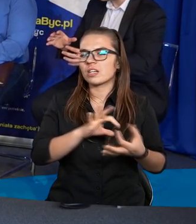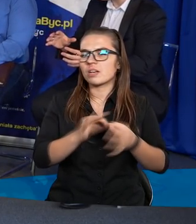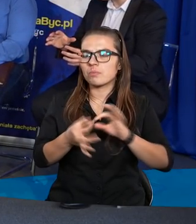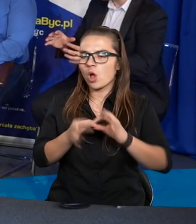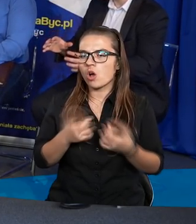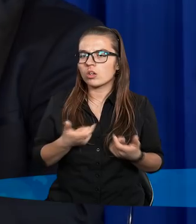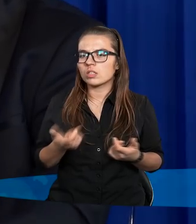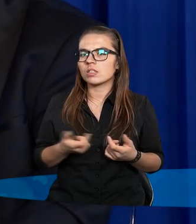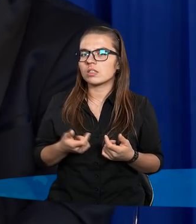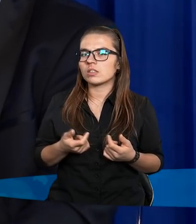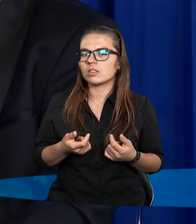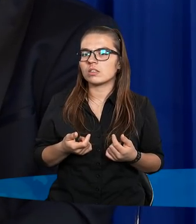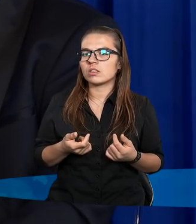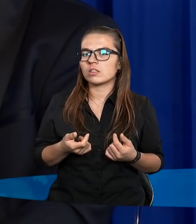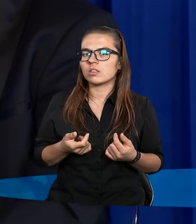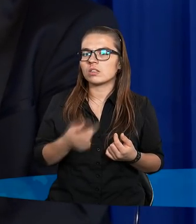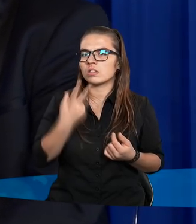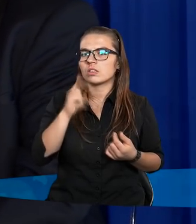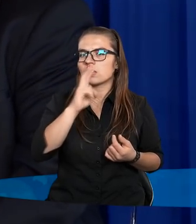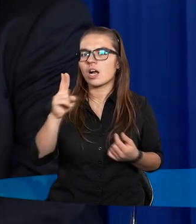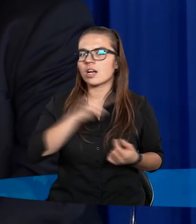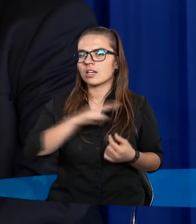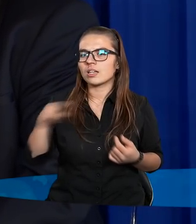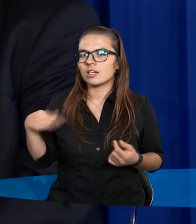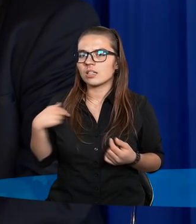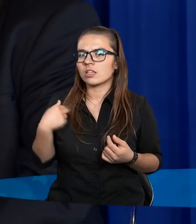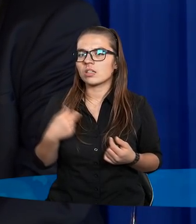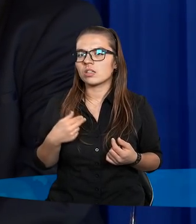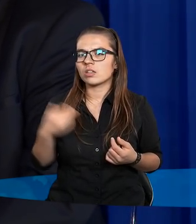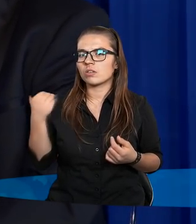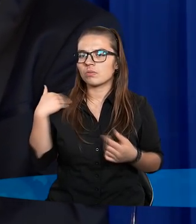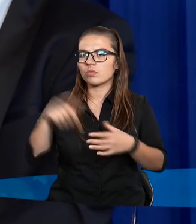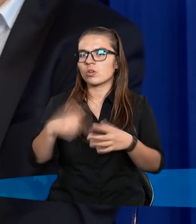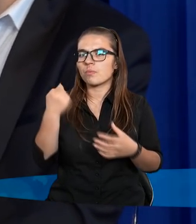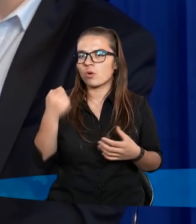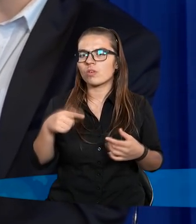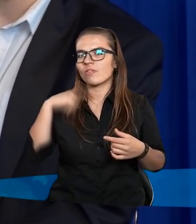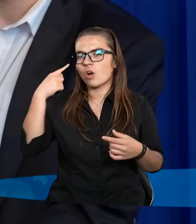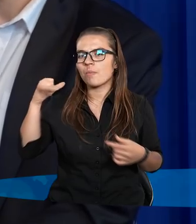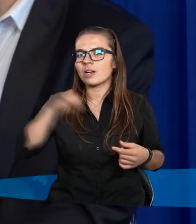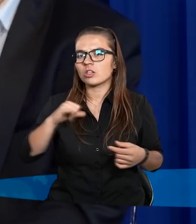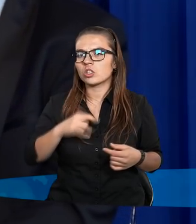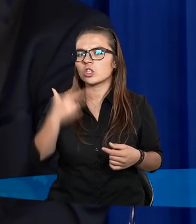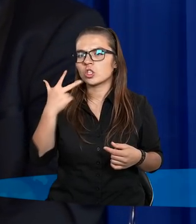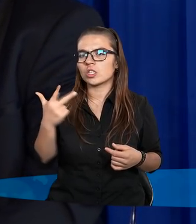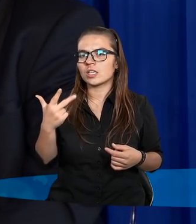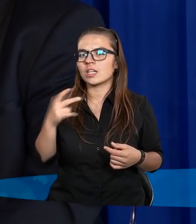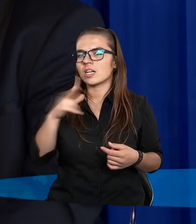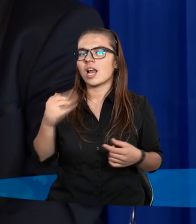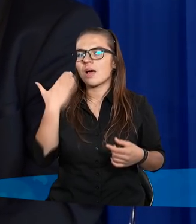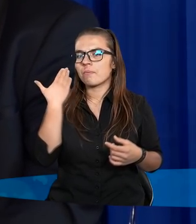dając prosty przykład. Mianowicie, niech każdy z nas sobie w tym momencie wyobrazi trzy